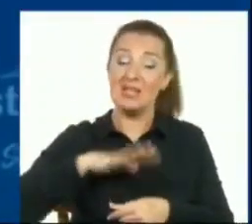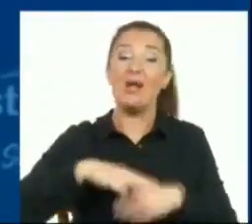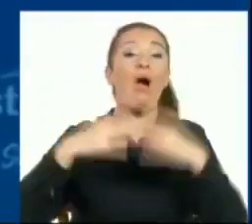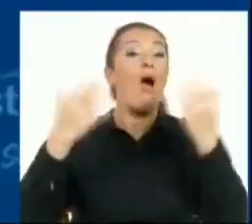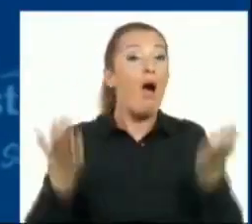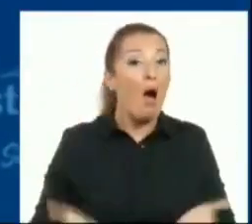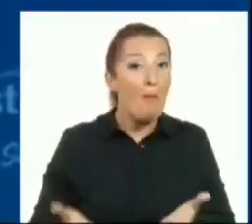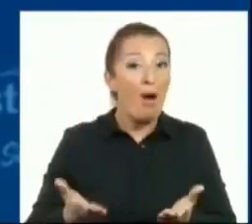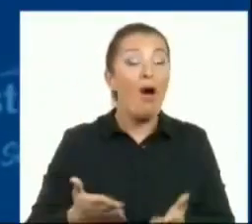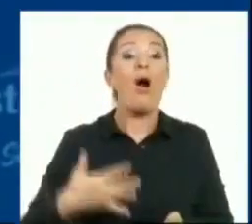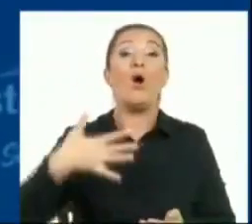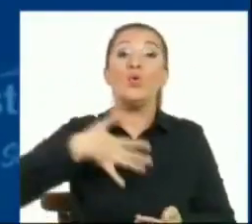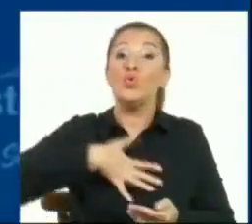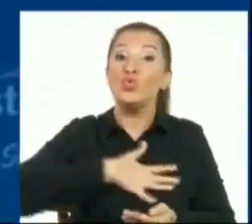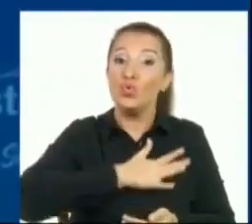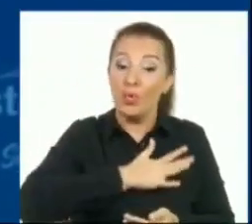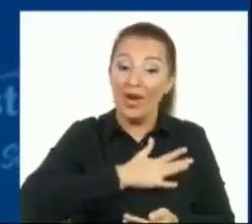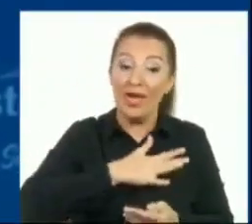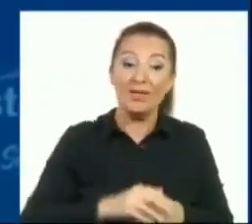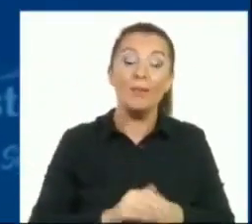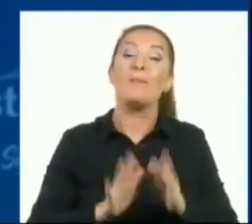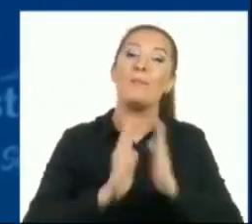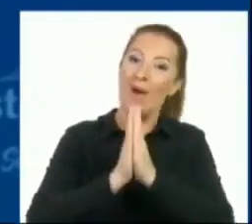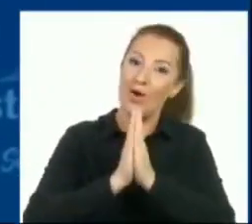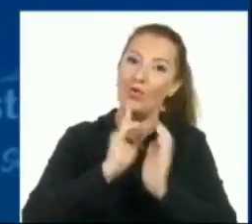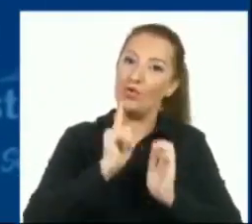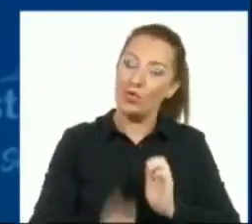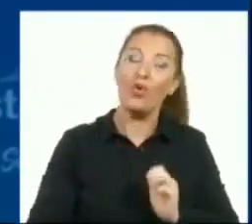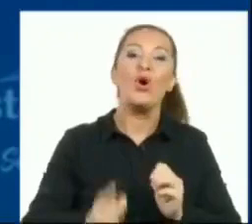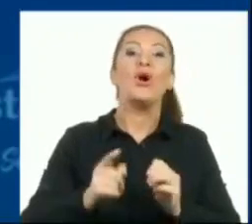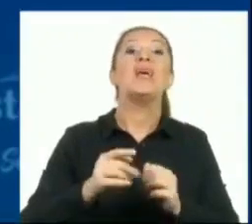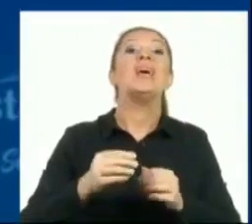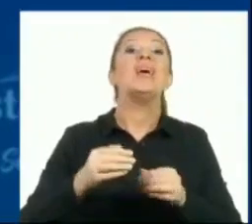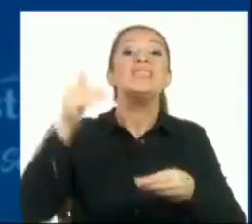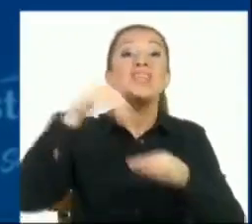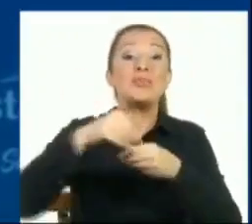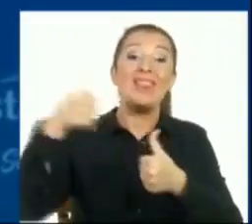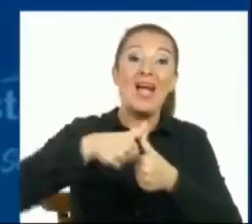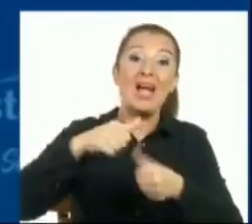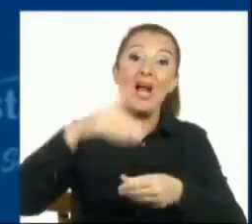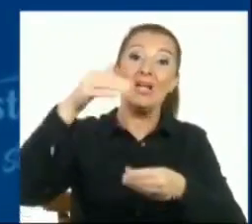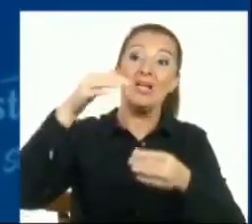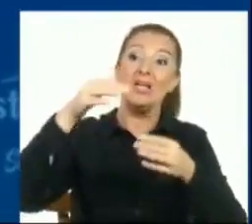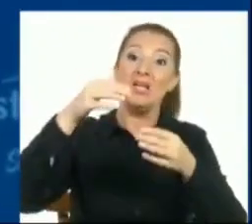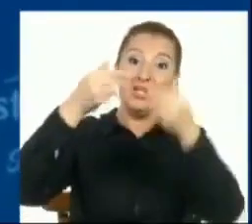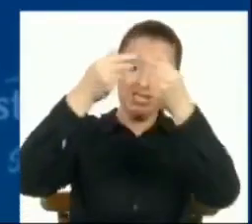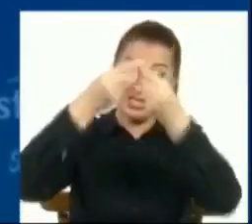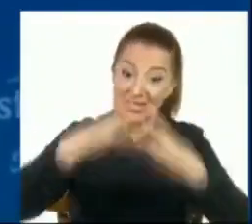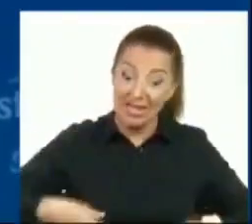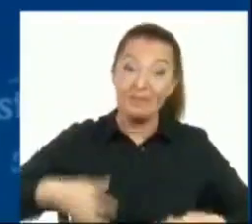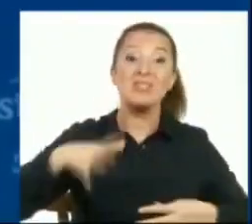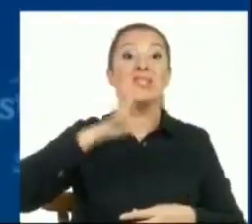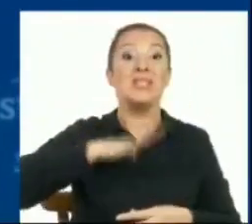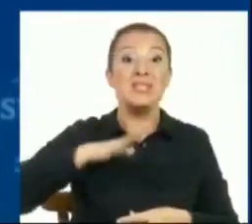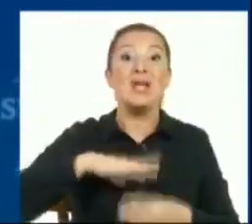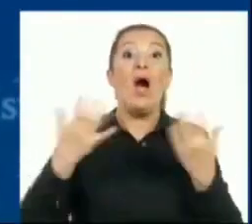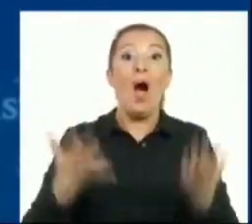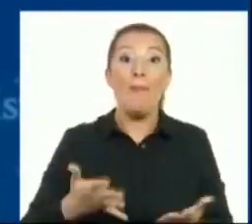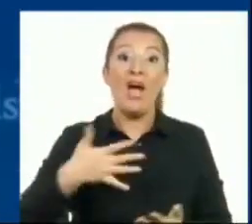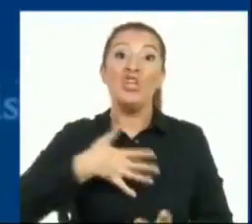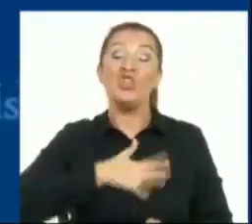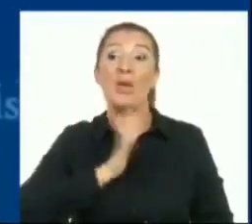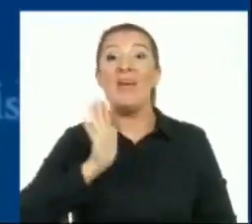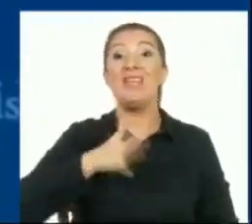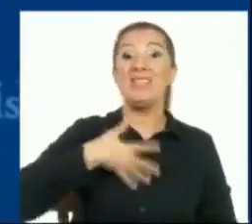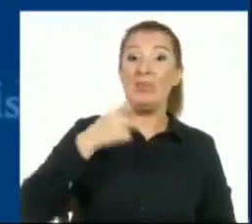ama Cumhuriyet Halk Partisi, özür diliyorum, seçimin oyların tekrar sayılmasını istedik ama Cumhuriyet Halk Partisi istemediği